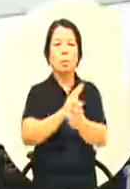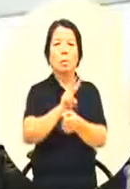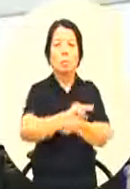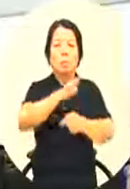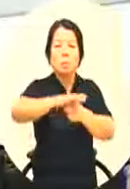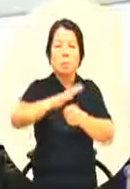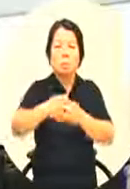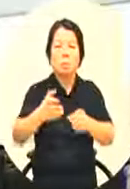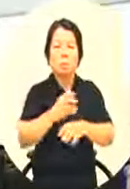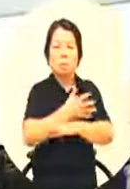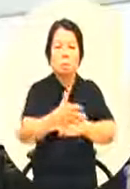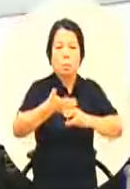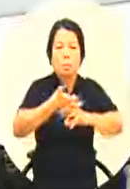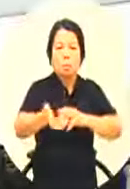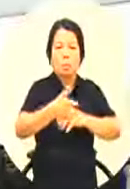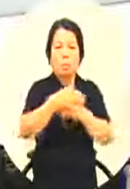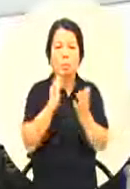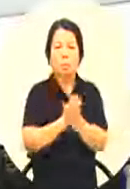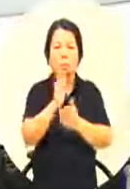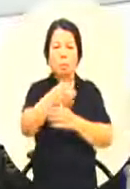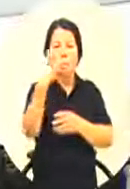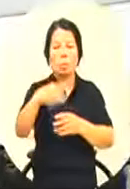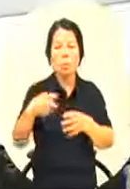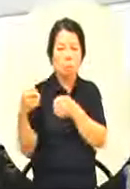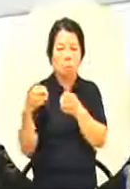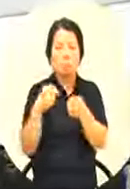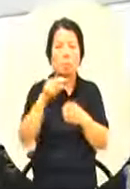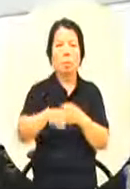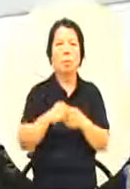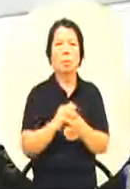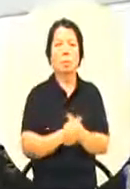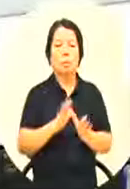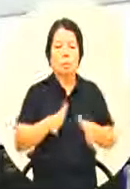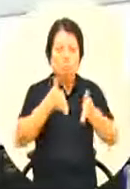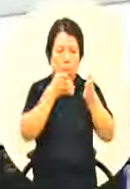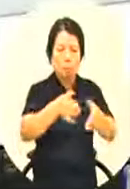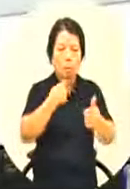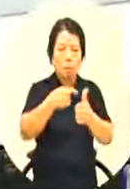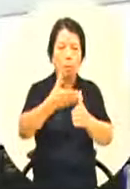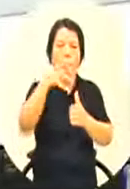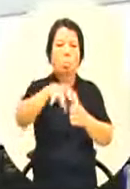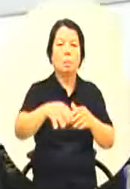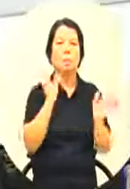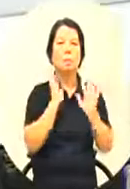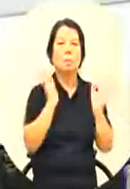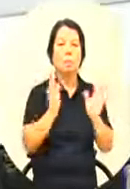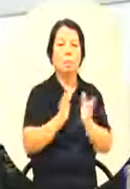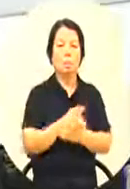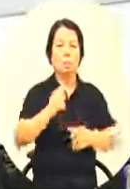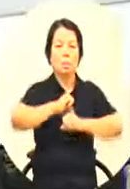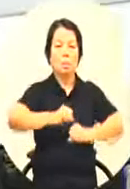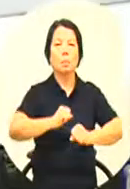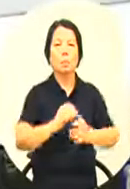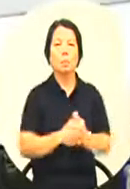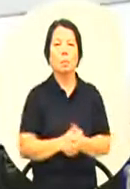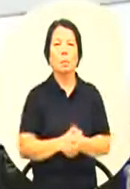这个我日后再来探讨然后我今天针对我们教育局我们小朋友的一个健康